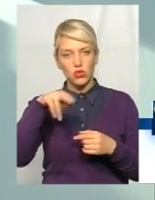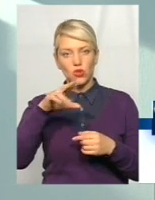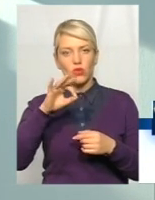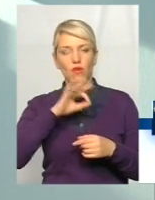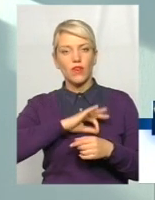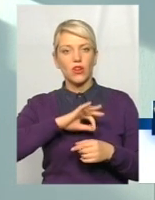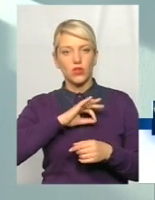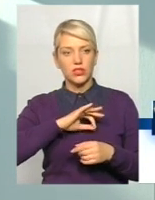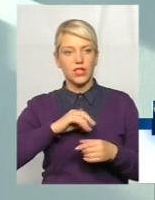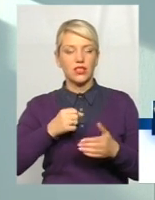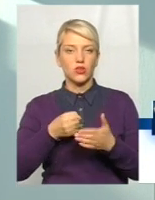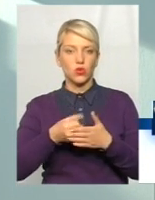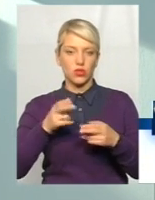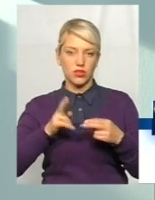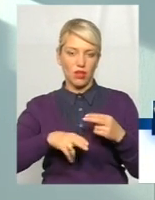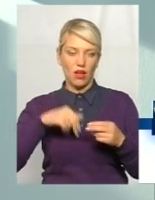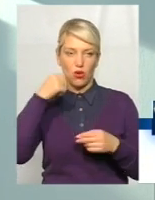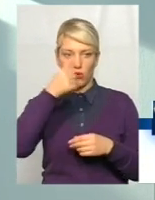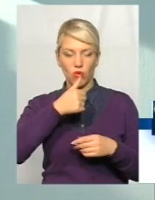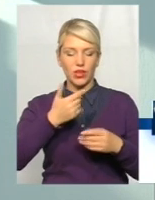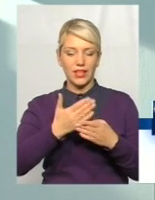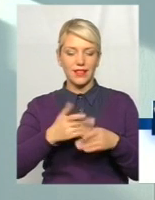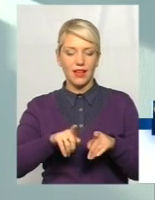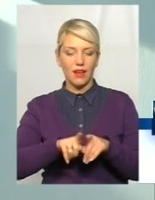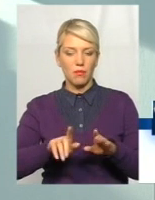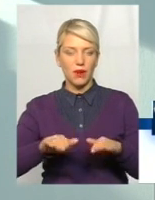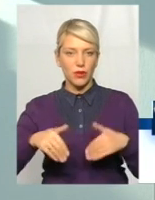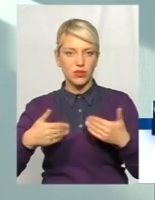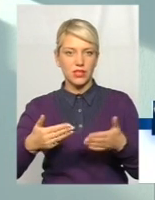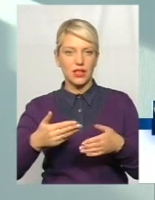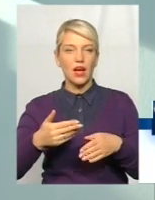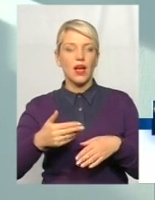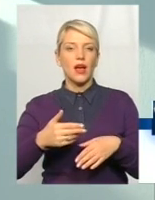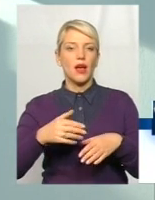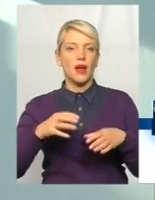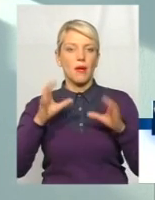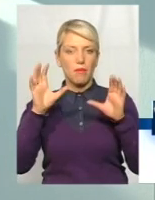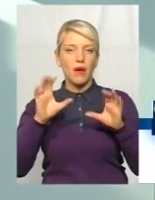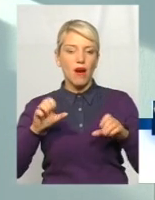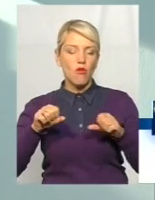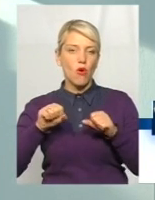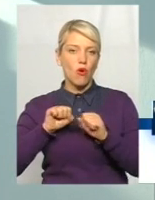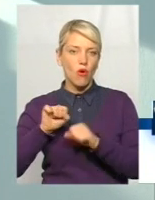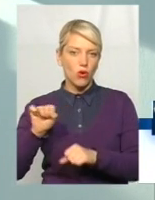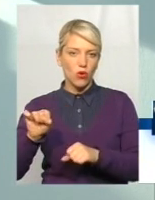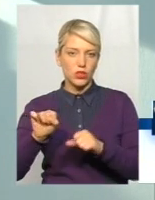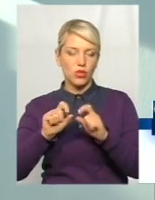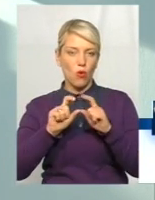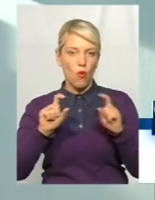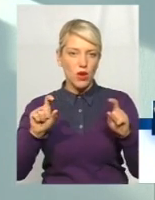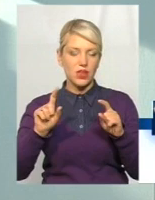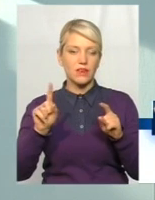СПБ до кінця року. Про це бідака рекомендація правоохоронних органів, які сказали, що закупка в наступному році